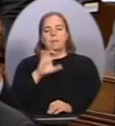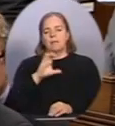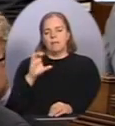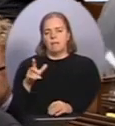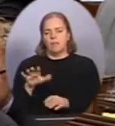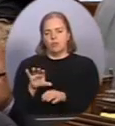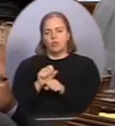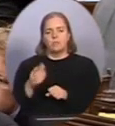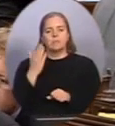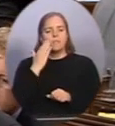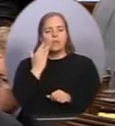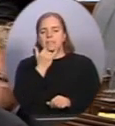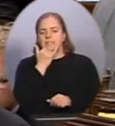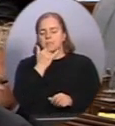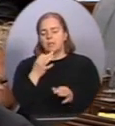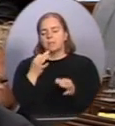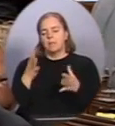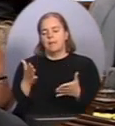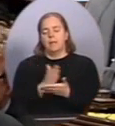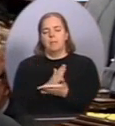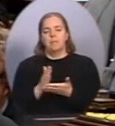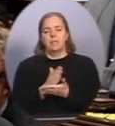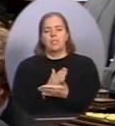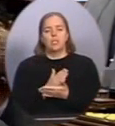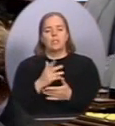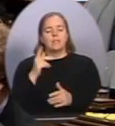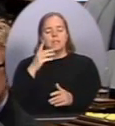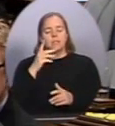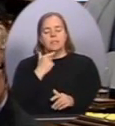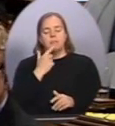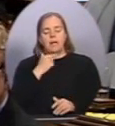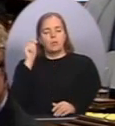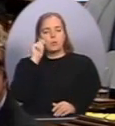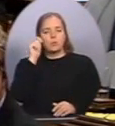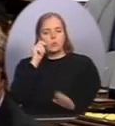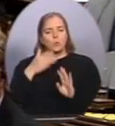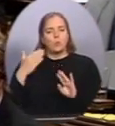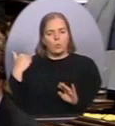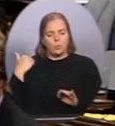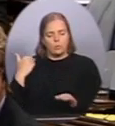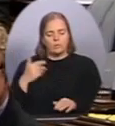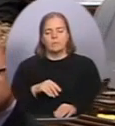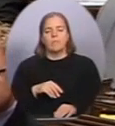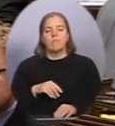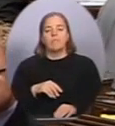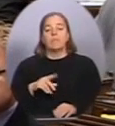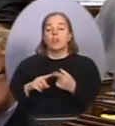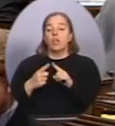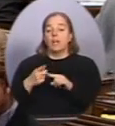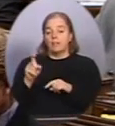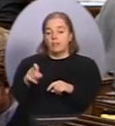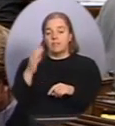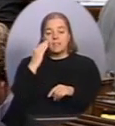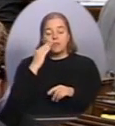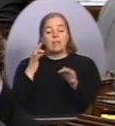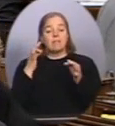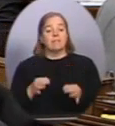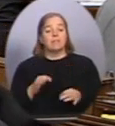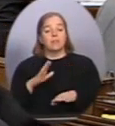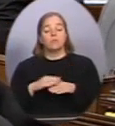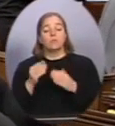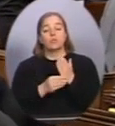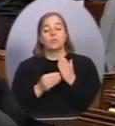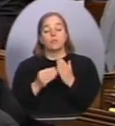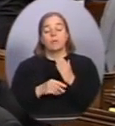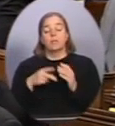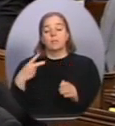va s'occuper de déterminer ce qui s'est passé à l'époque du gouvernement libéral Trudeau de l'époque. Et mon confrère devrait le savoir, M. le Président. La décision en ce qui a trait aux